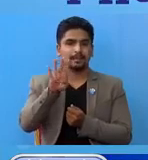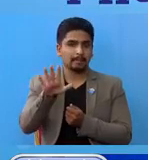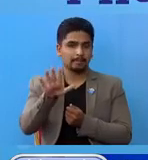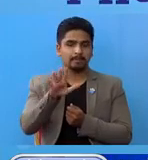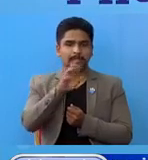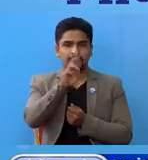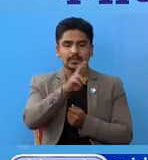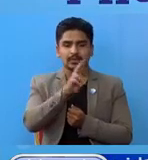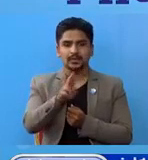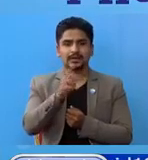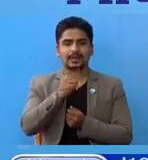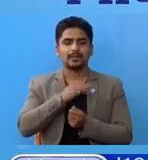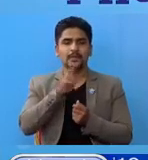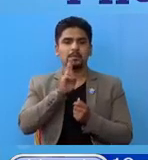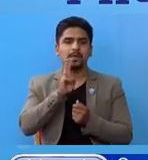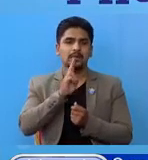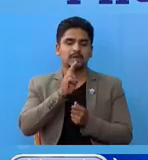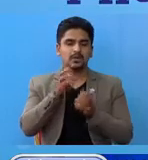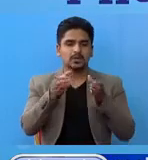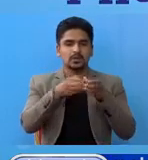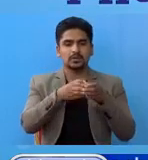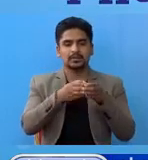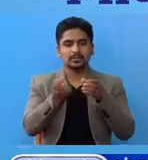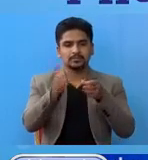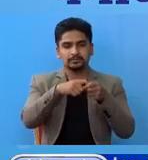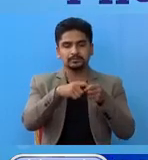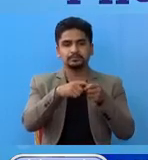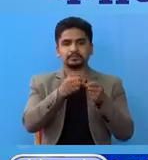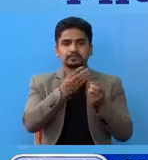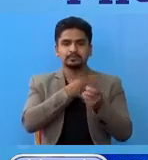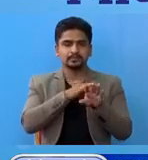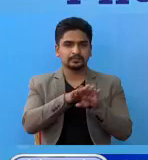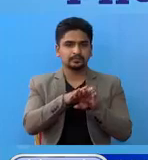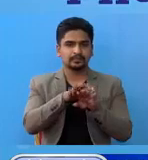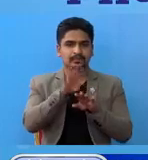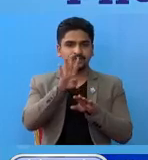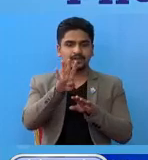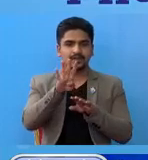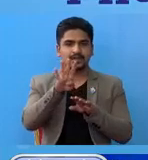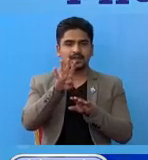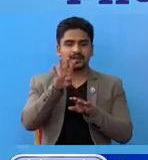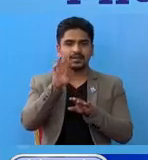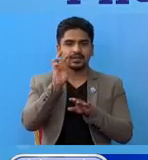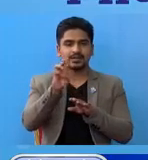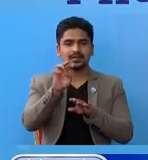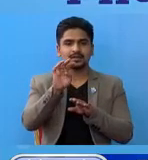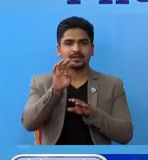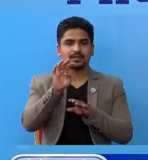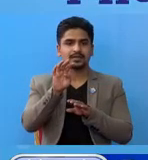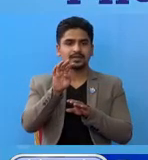रहा हम्रों भाइवरों ग्रूप मां जोड़ीन वहेका 4,004